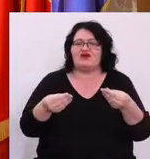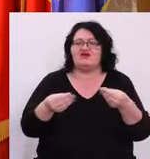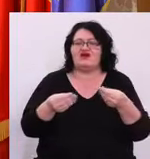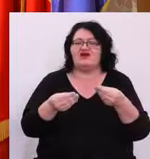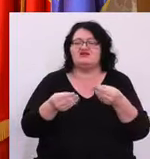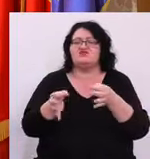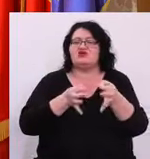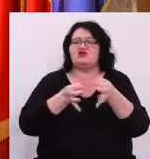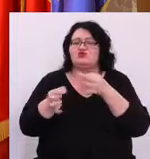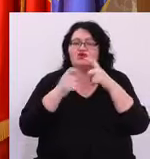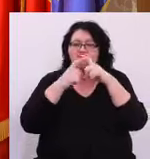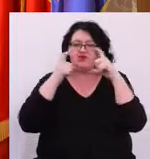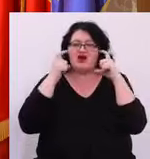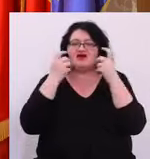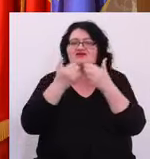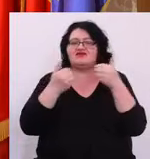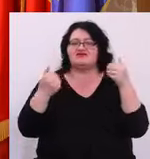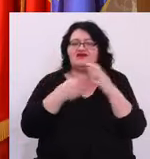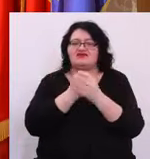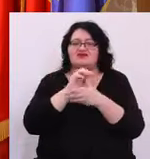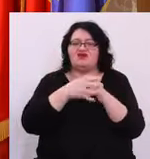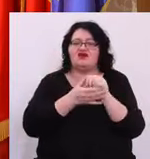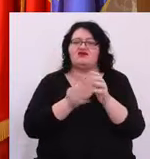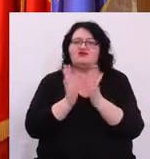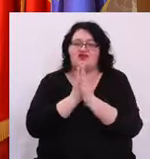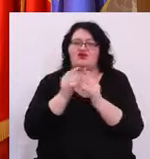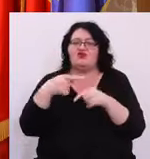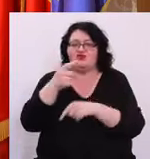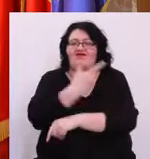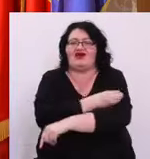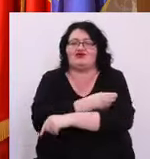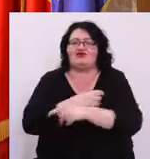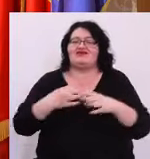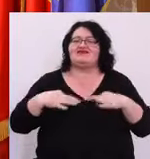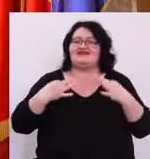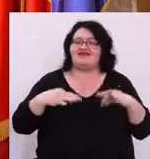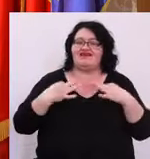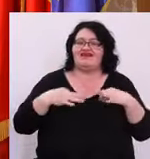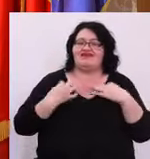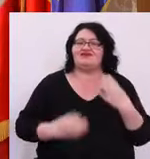măsurile Și vă rog să vă vaccinați Sănătate!